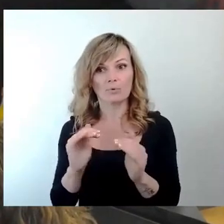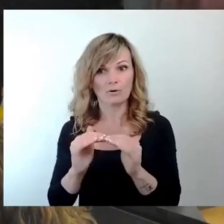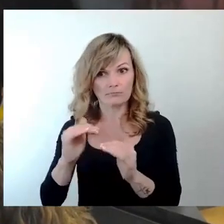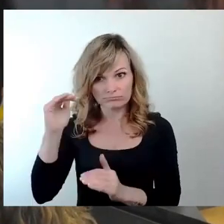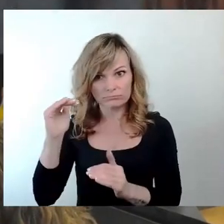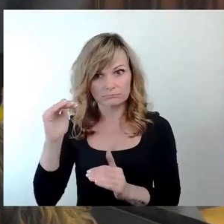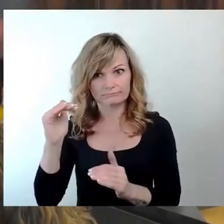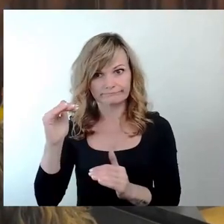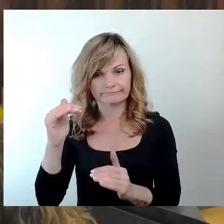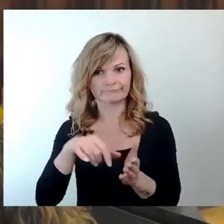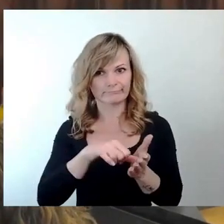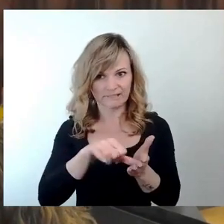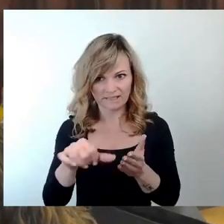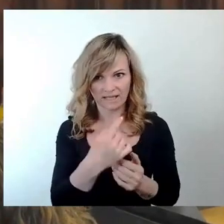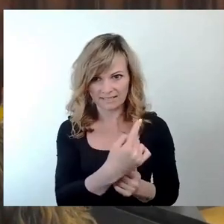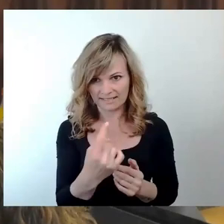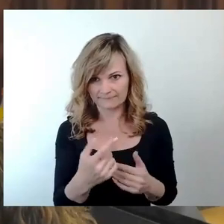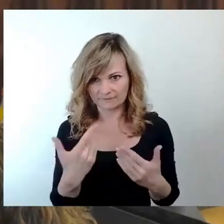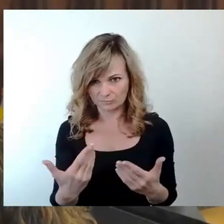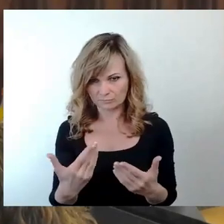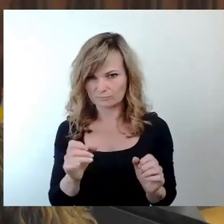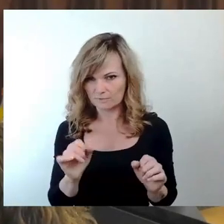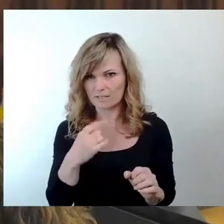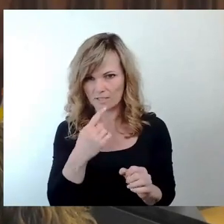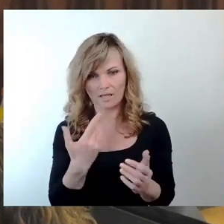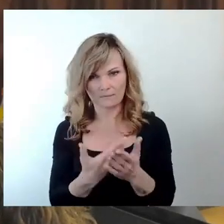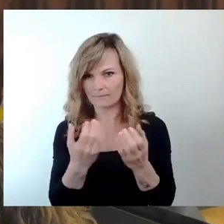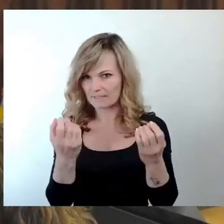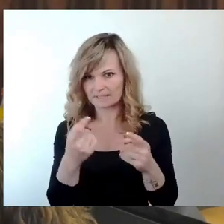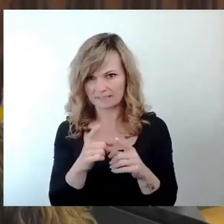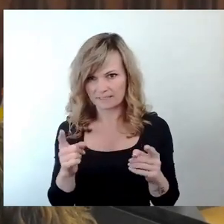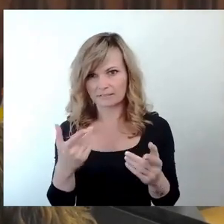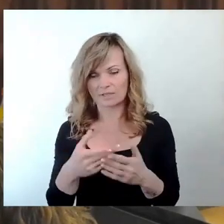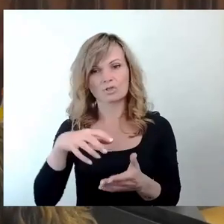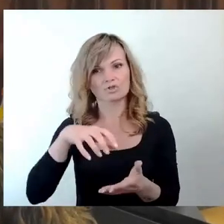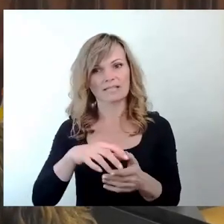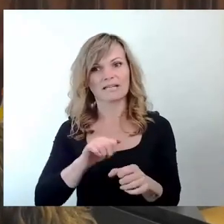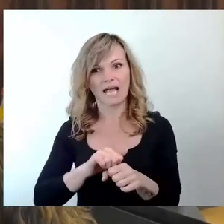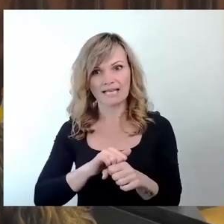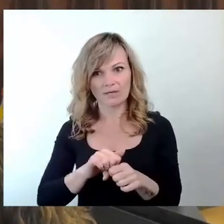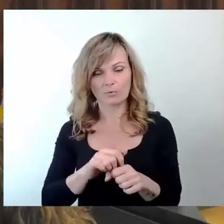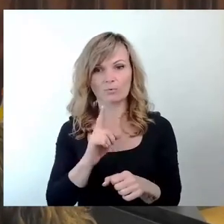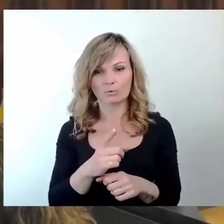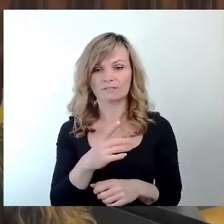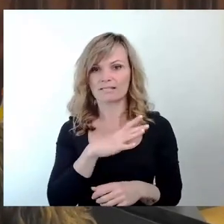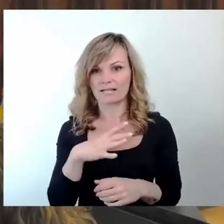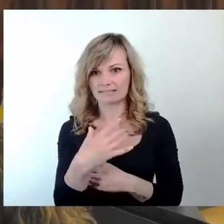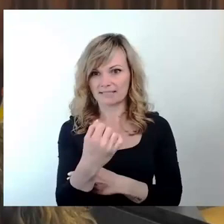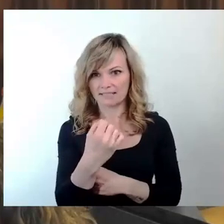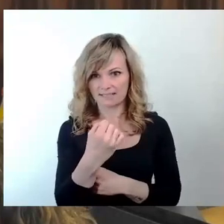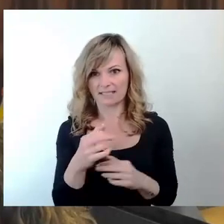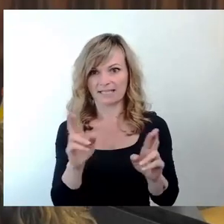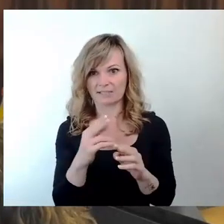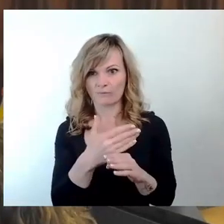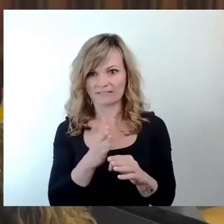Zusammenhang eine Risikoverteilung zwischen Stadtreinigung und Sachsenenergie vorgesehen? Okay,